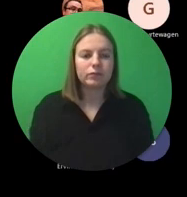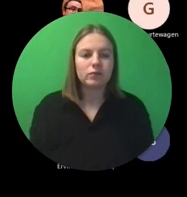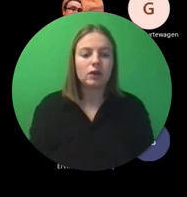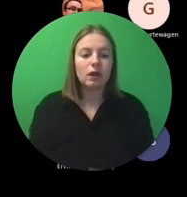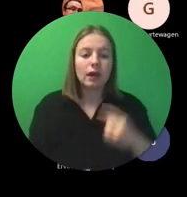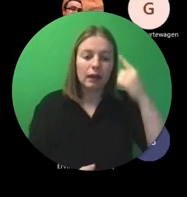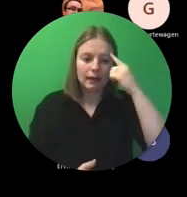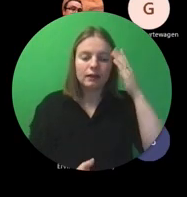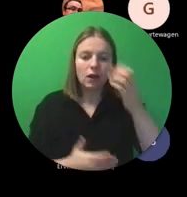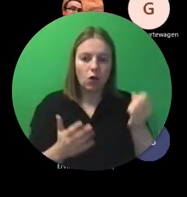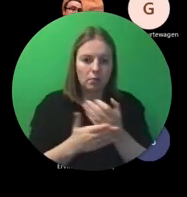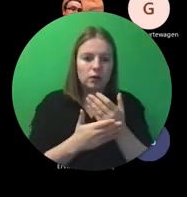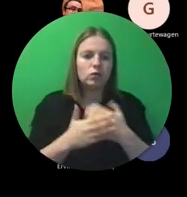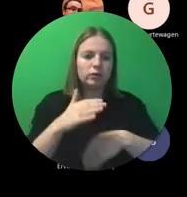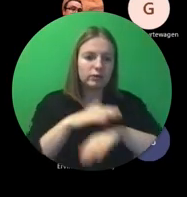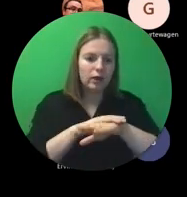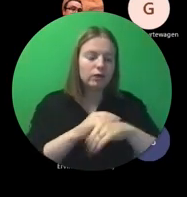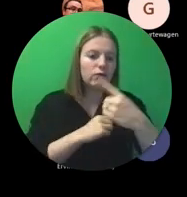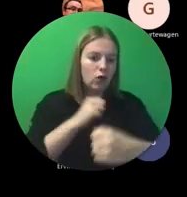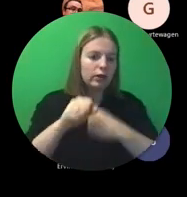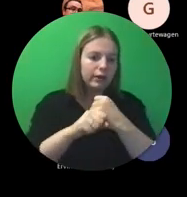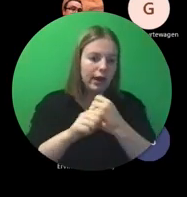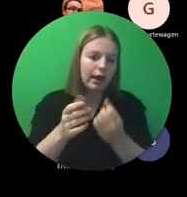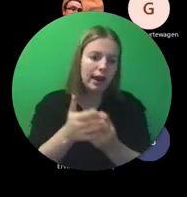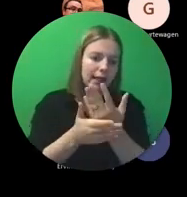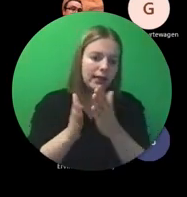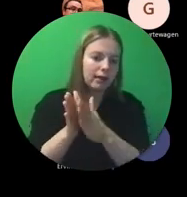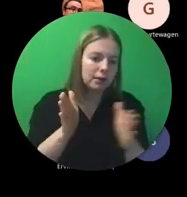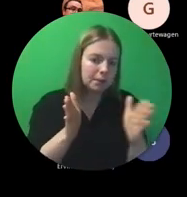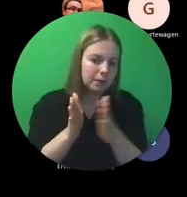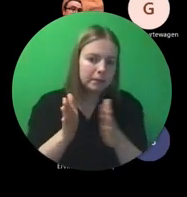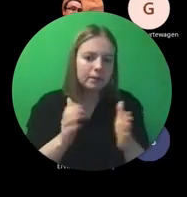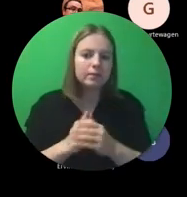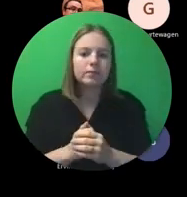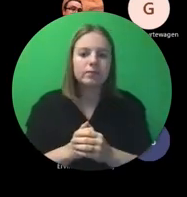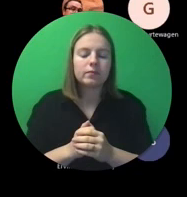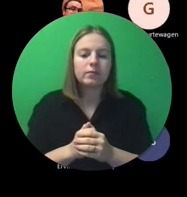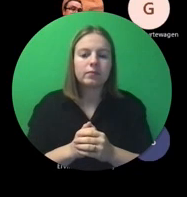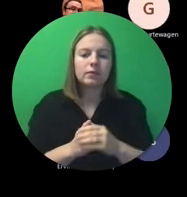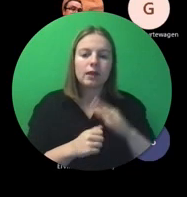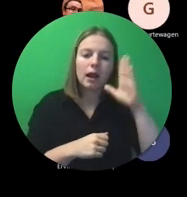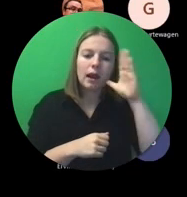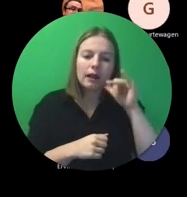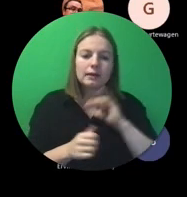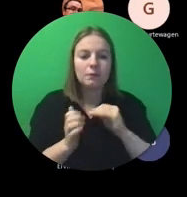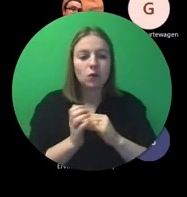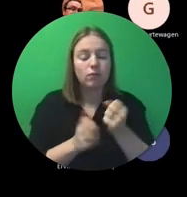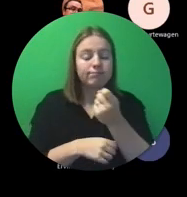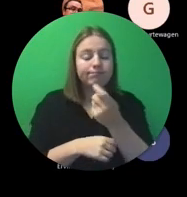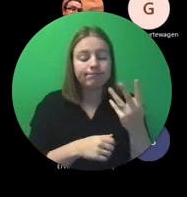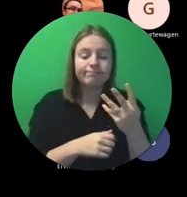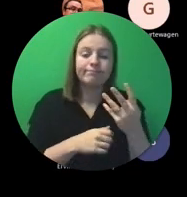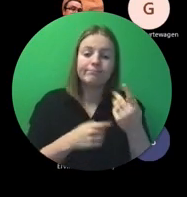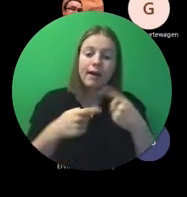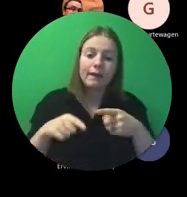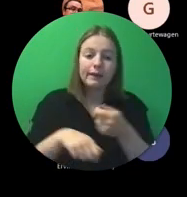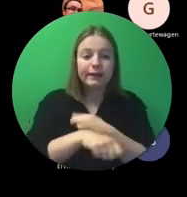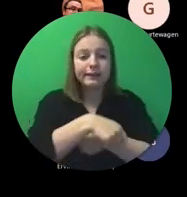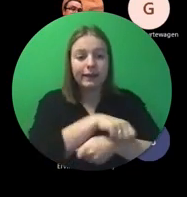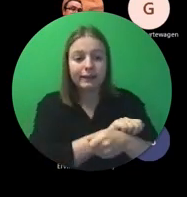waarschijnlijk terug heropstarten van in het voorjaar volgend jaar en daarnaast zijn er natuurlijk een aantal andere initiatieven van epos